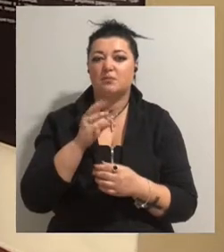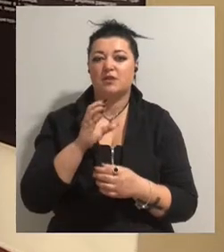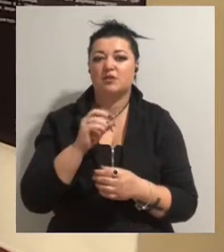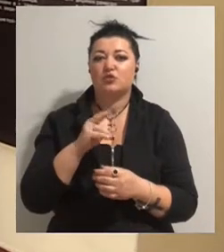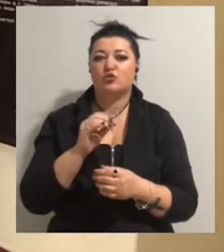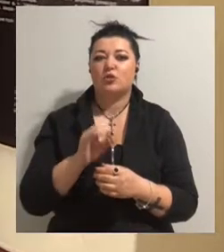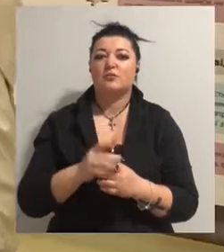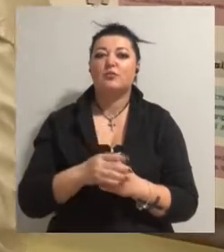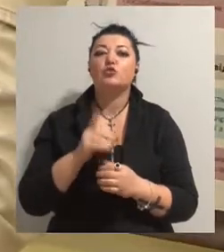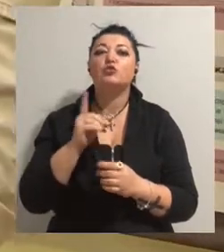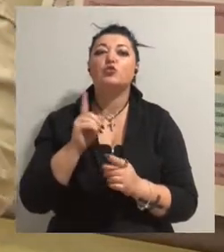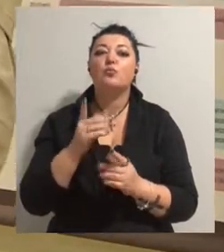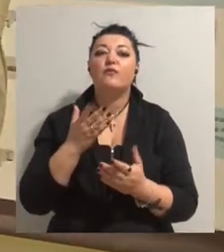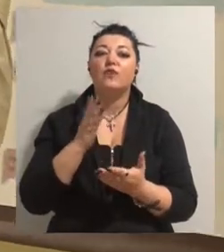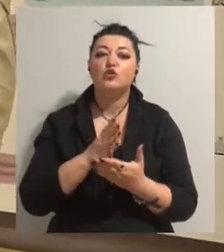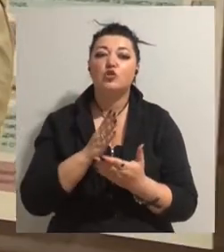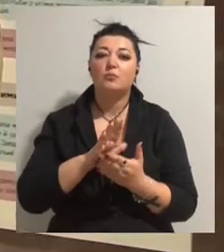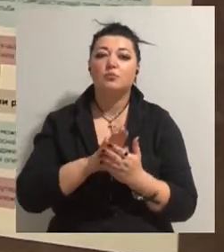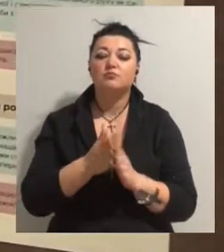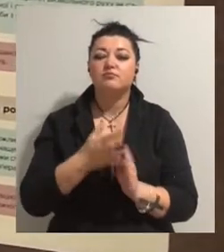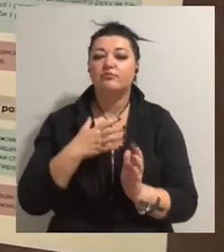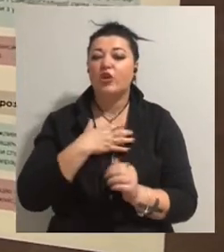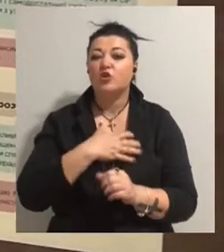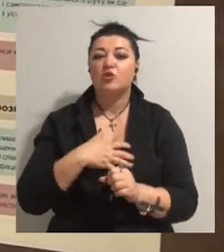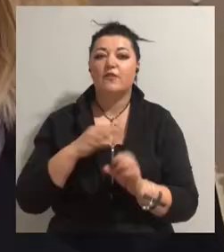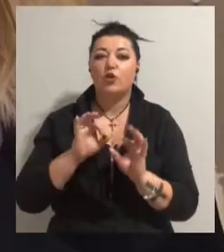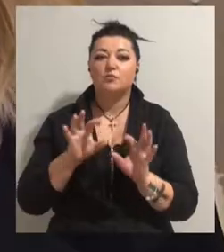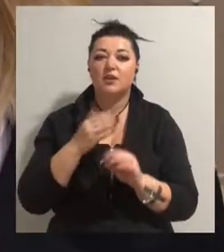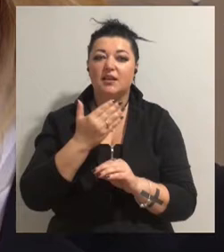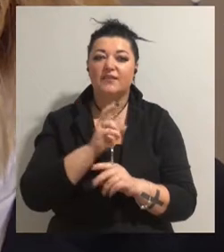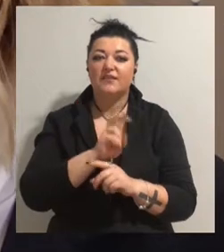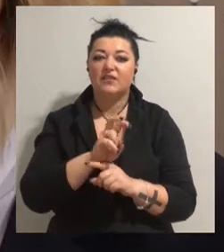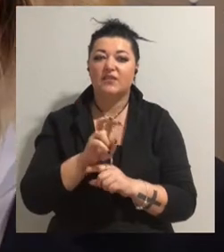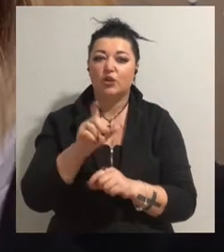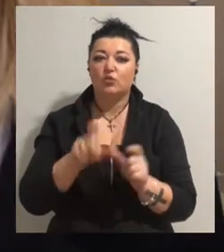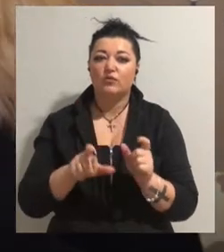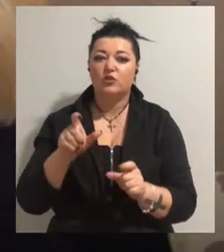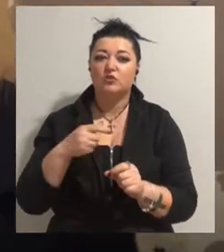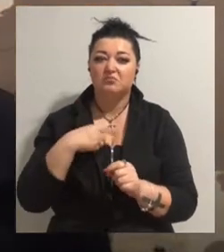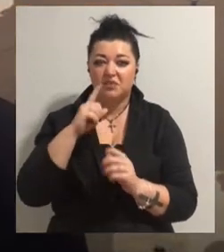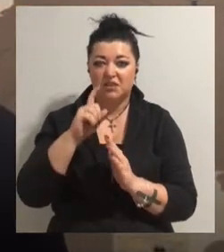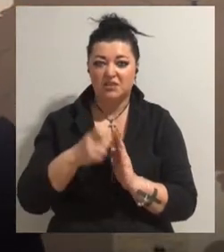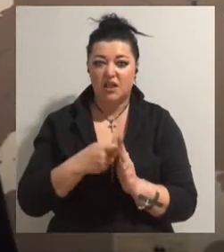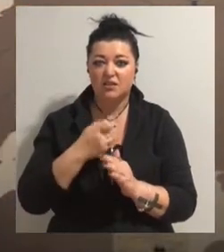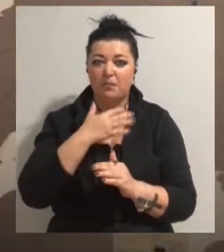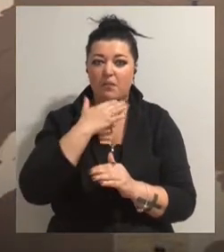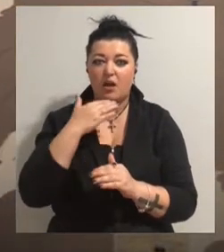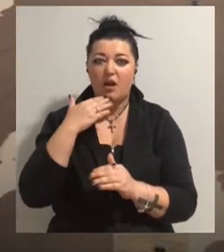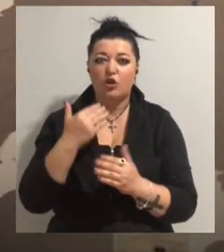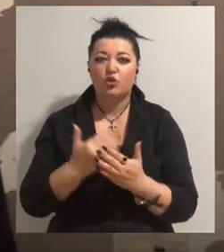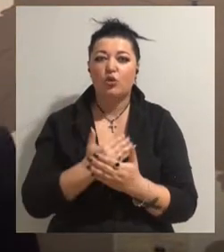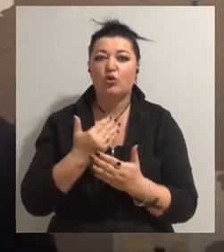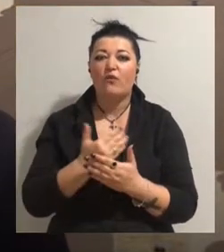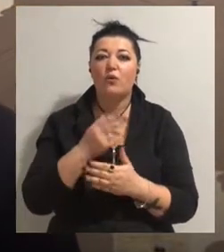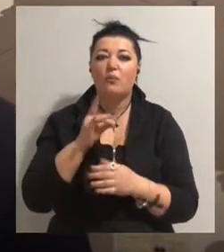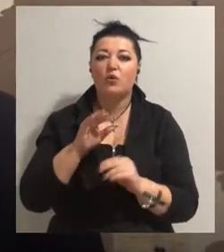вважають експозицію виставки важливою, розповіли її відвідувачі. Дізналася багато нового про засновників